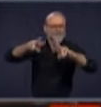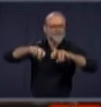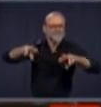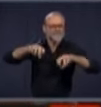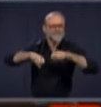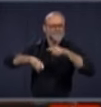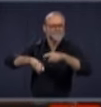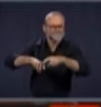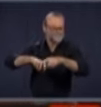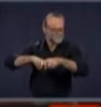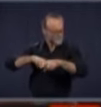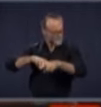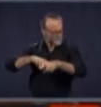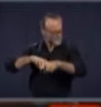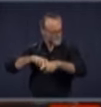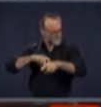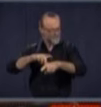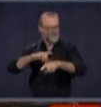analyses